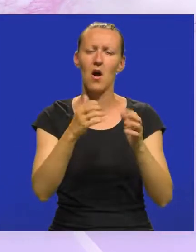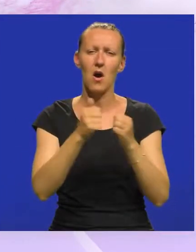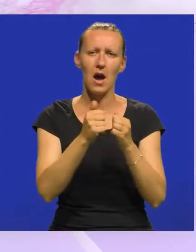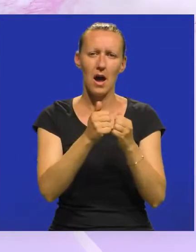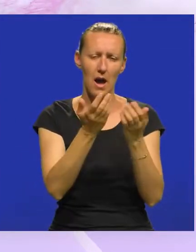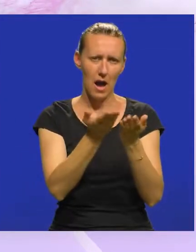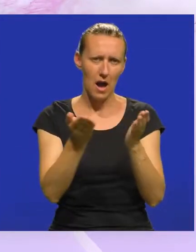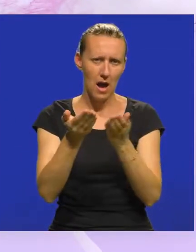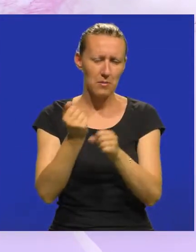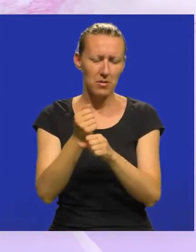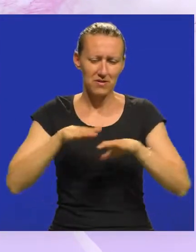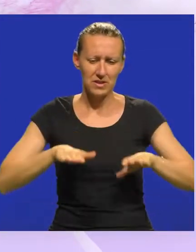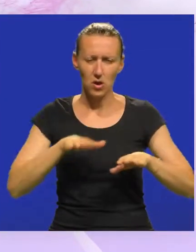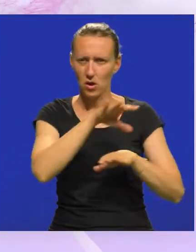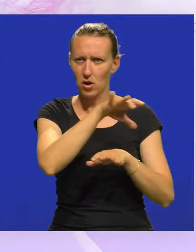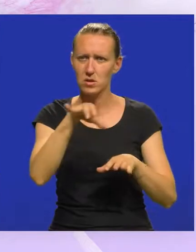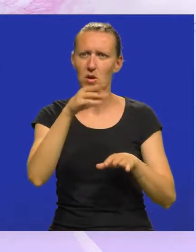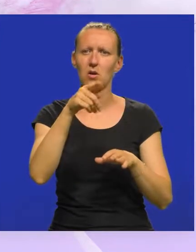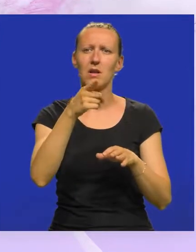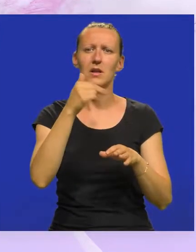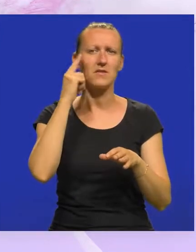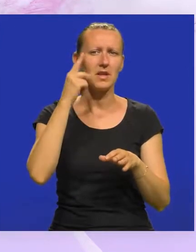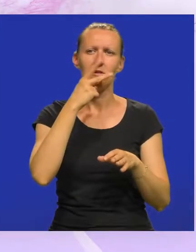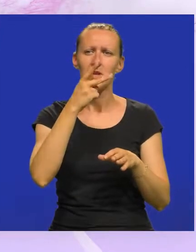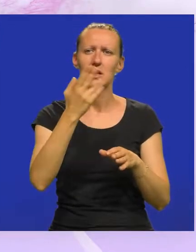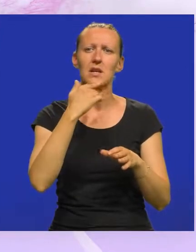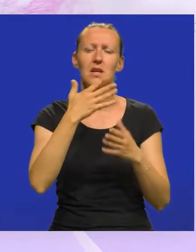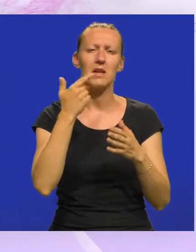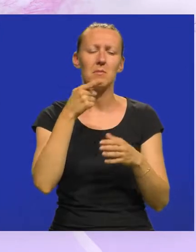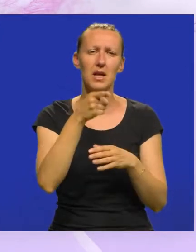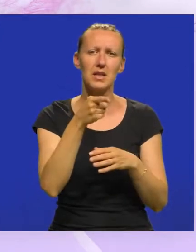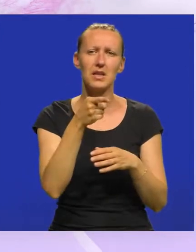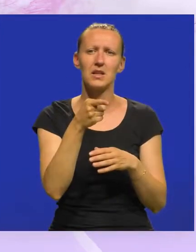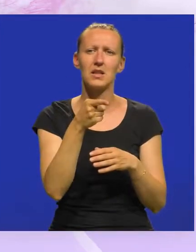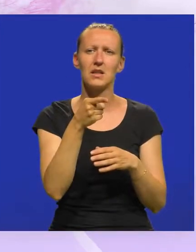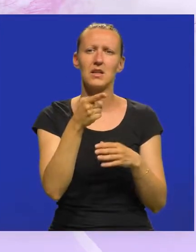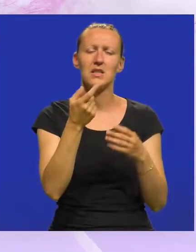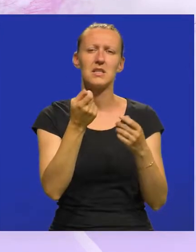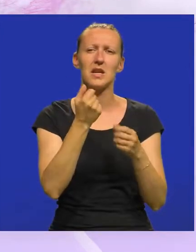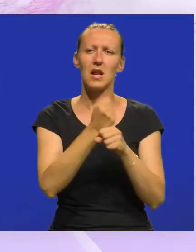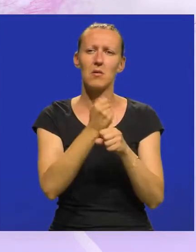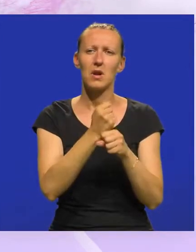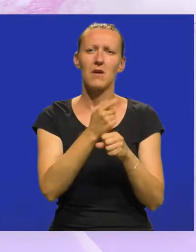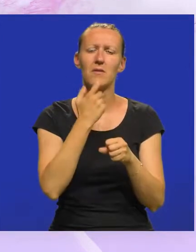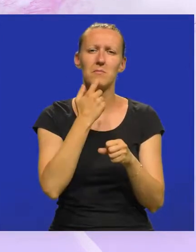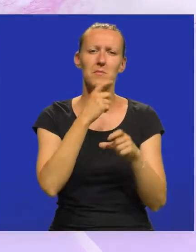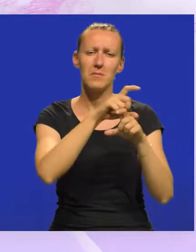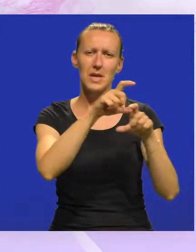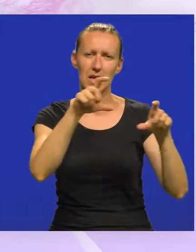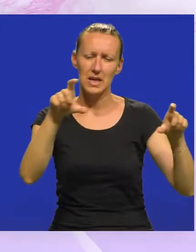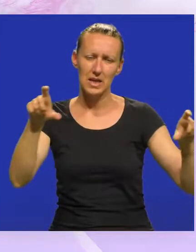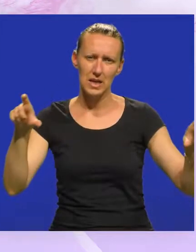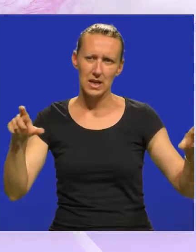kamena. I onda da se u ovim dijelovima gdje nam nije jasno kako izgledalo, gdje nema tih detalja, da se napravi čelično-metalna